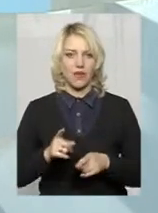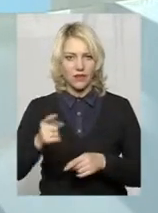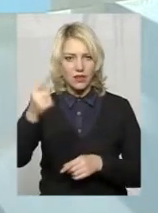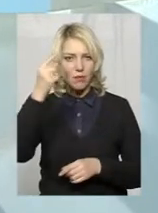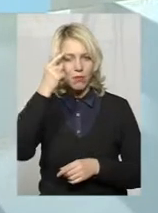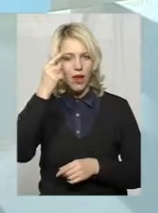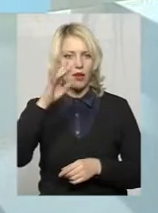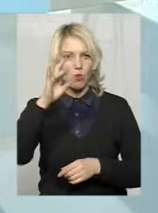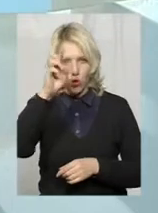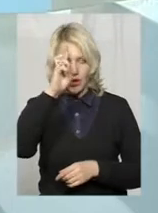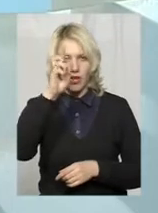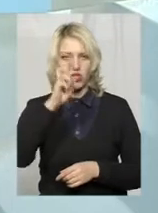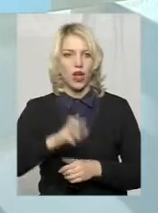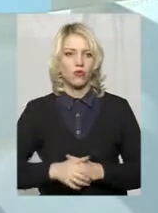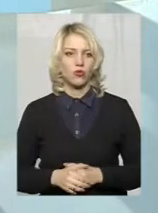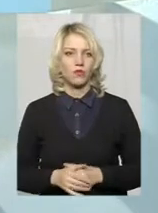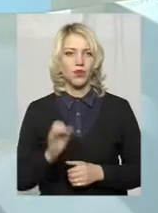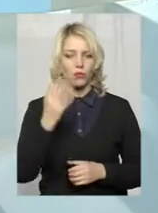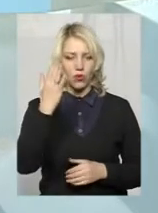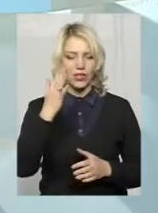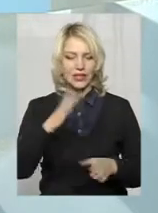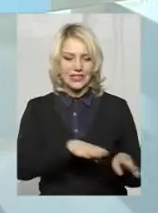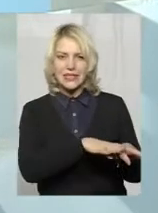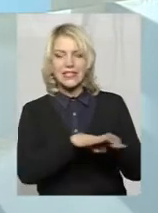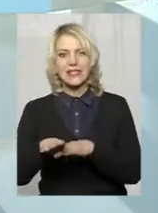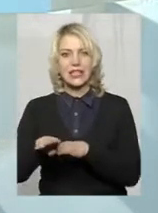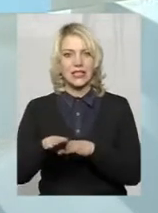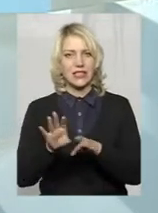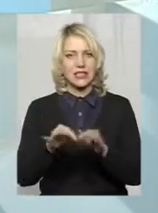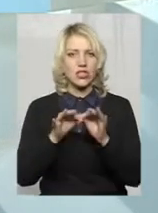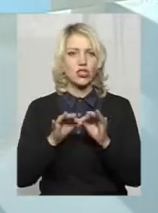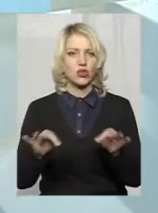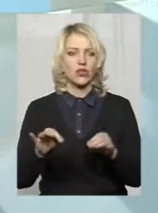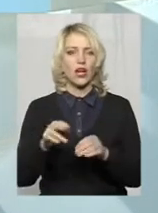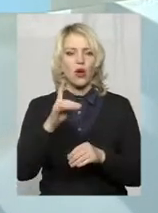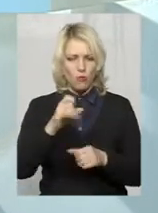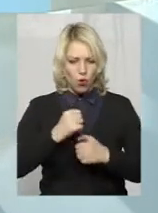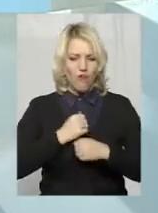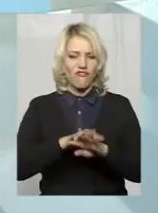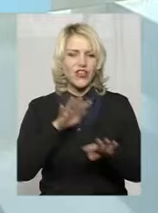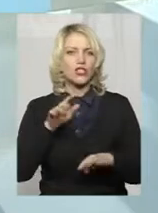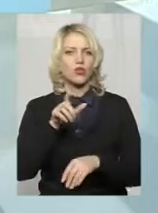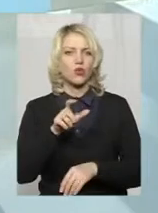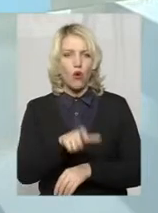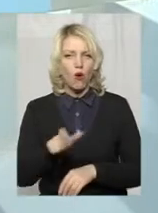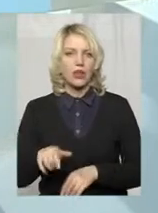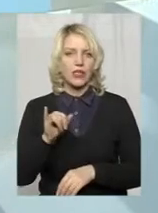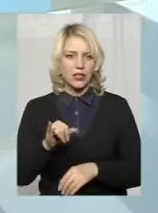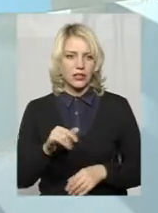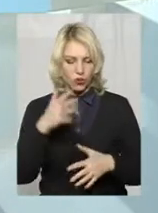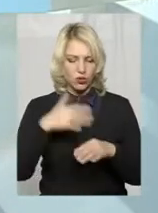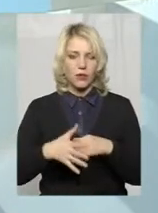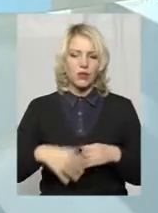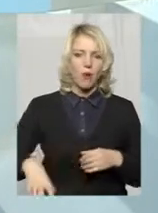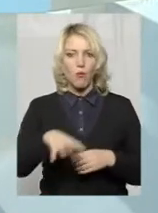про державу, про її цілісність, про її суверенітет, про військо. Розумієте, і про абсолютно